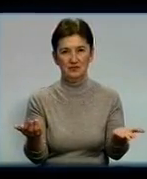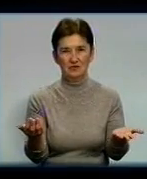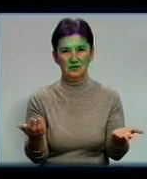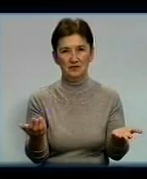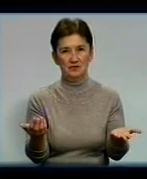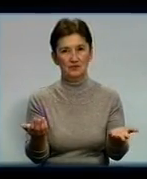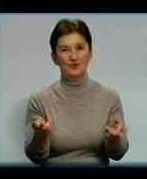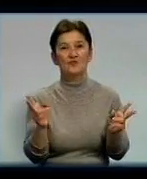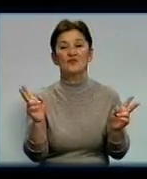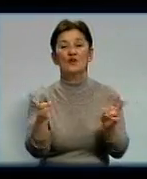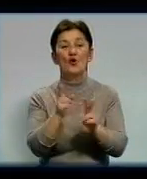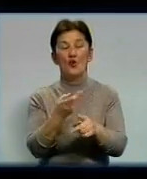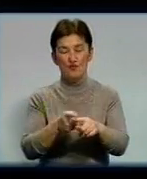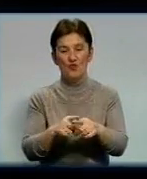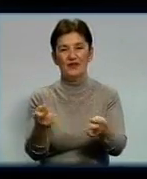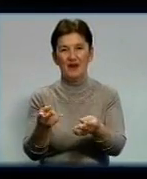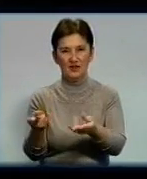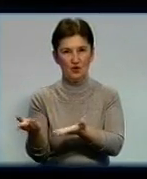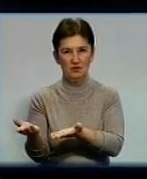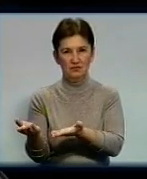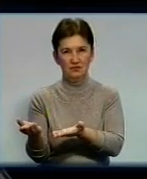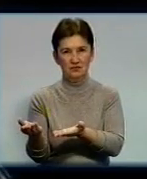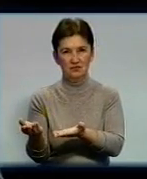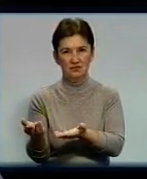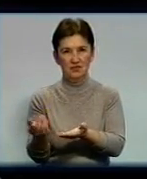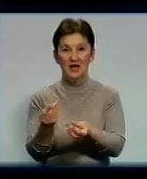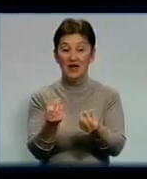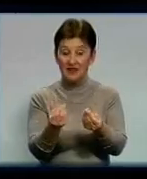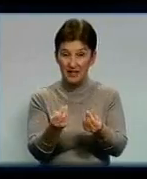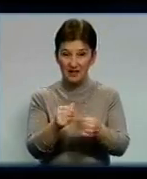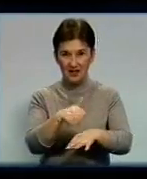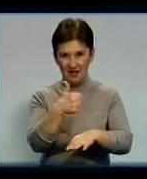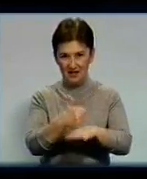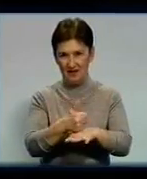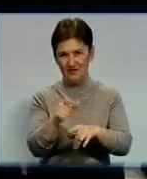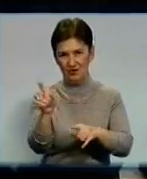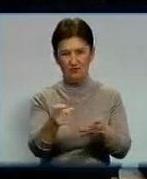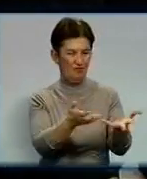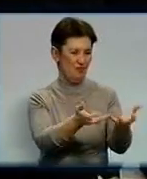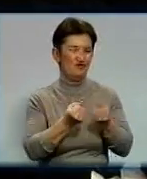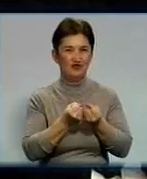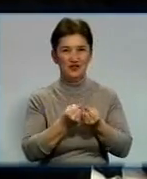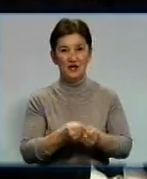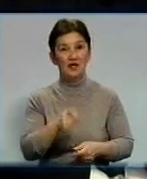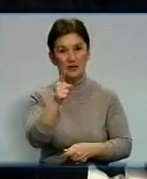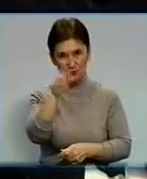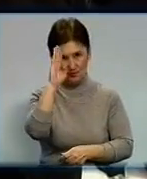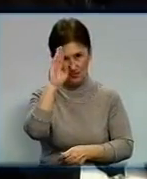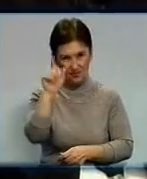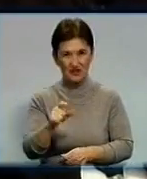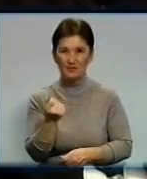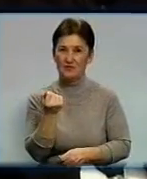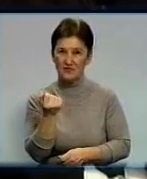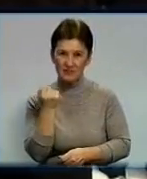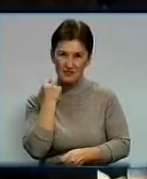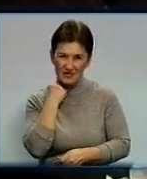Звісно, хто там, кому воно треба? Головне, гроші отримати, мабуть. А цей чоловік, хоч сам на підпитку та